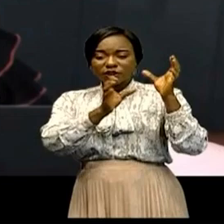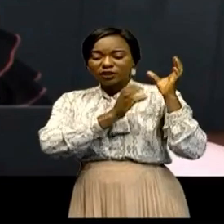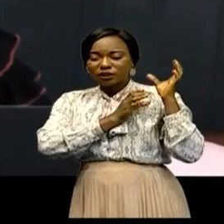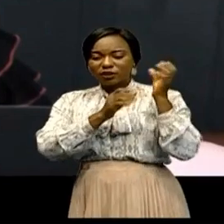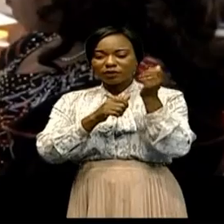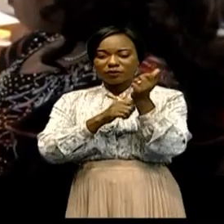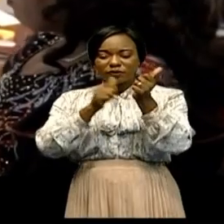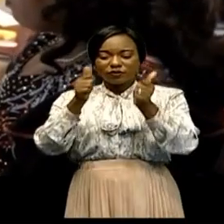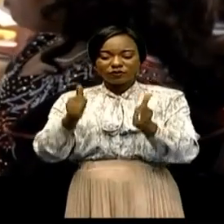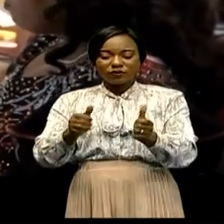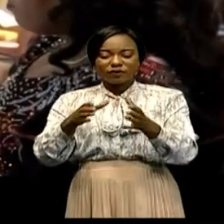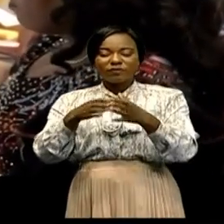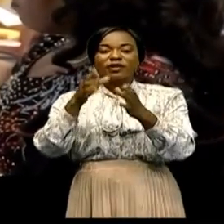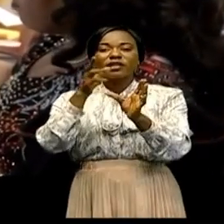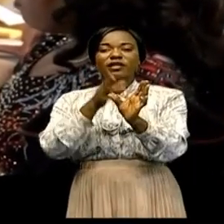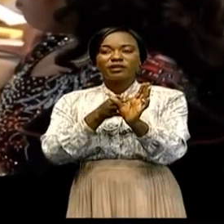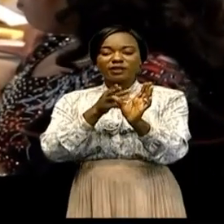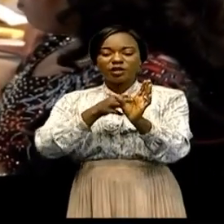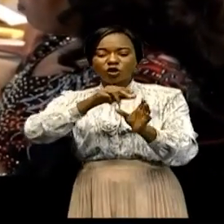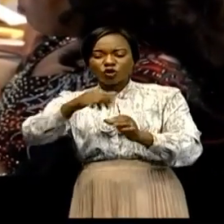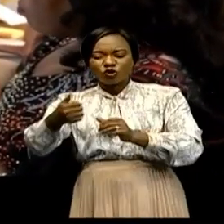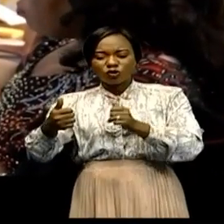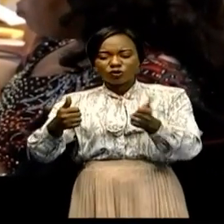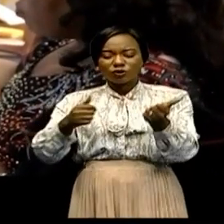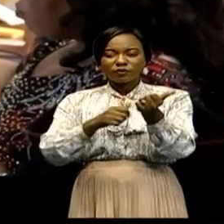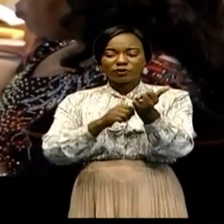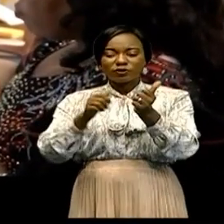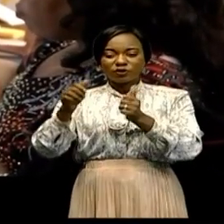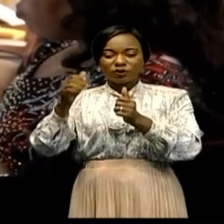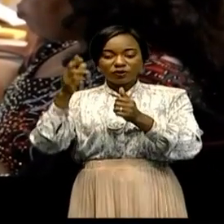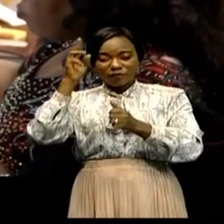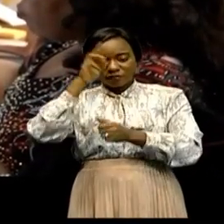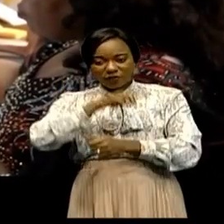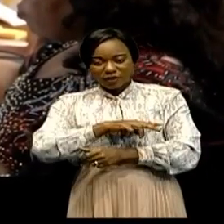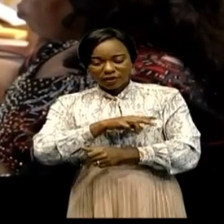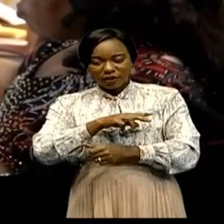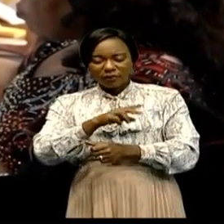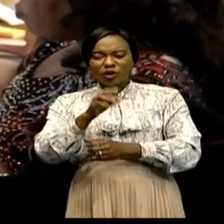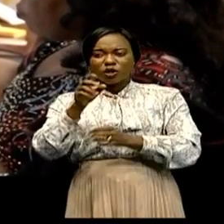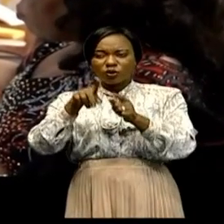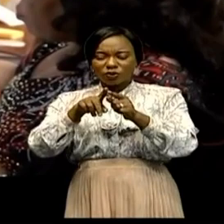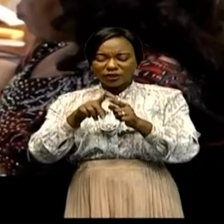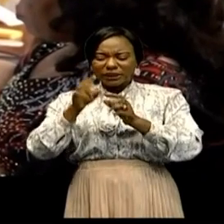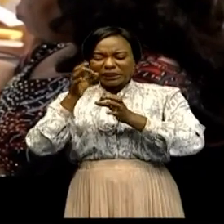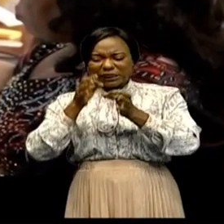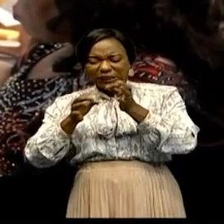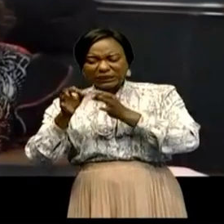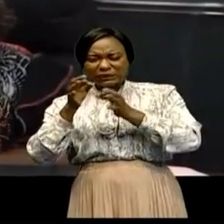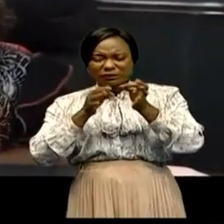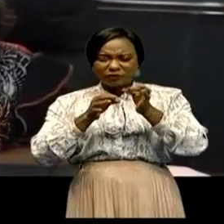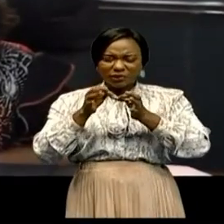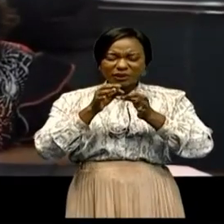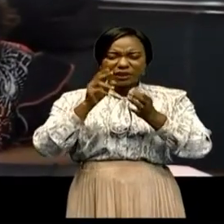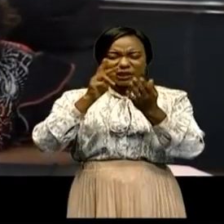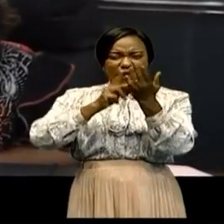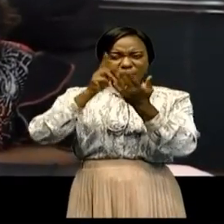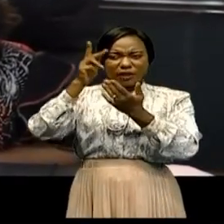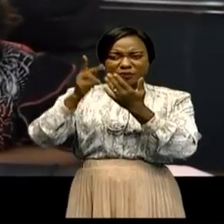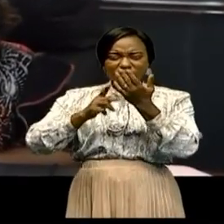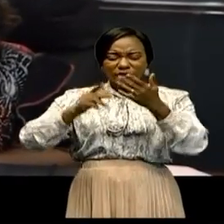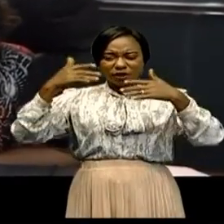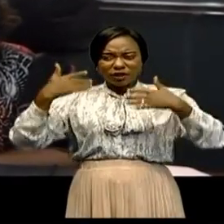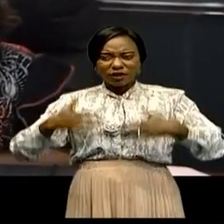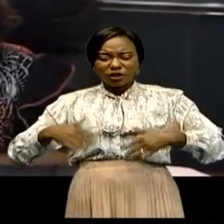personnes vivant avec handicap et autres personnes vulnérables, a partagé aux membres du gouvernement le projet des commémorations